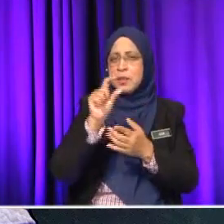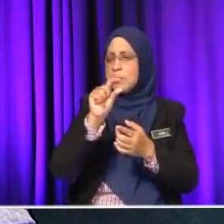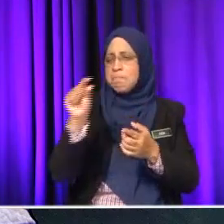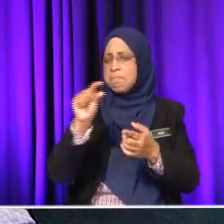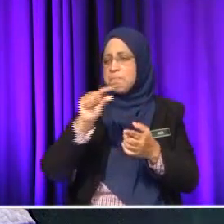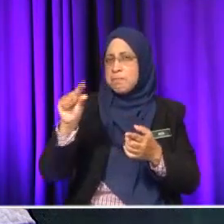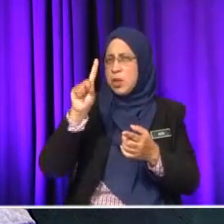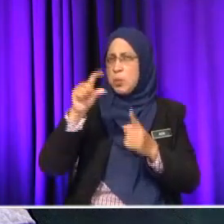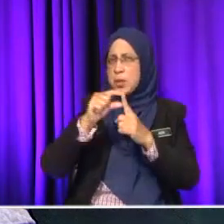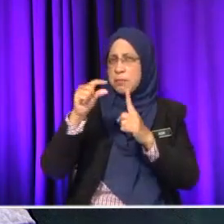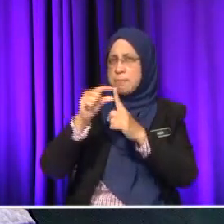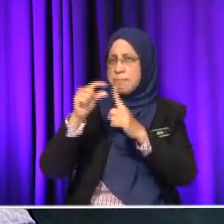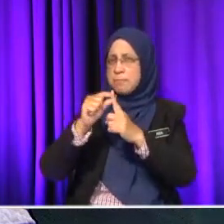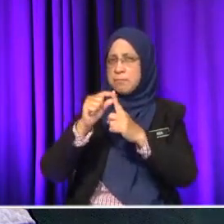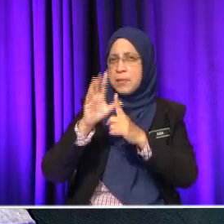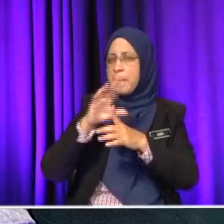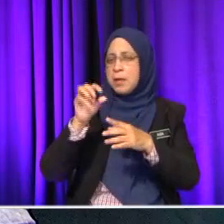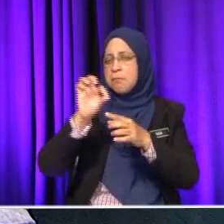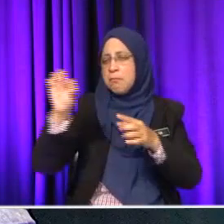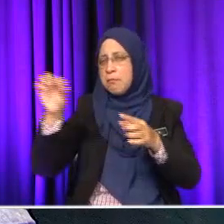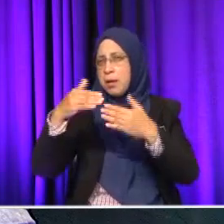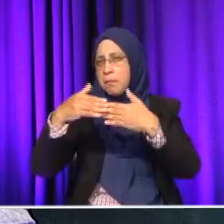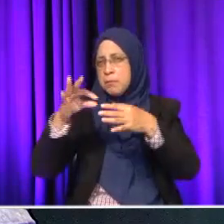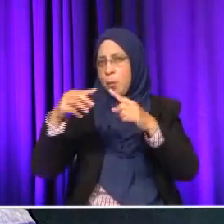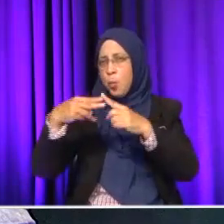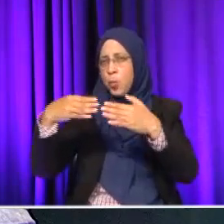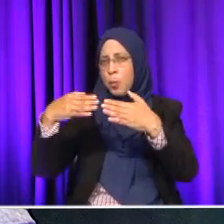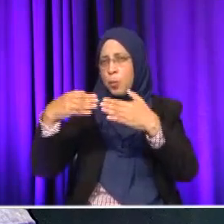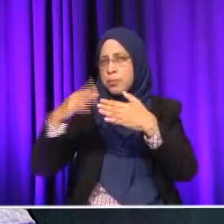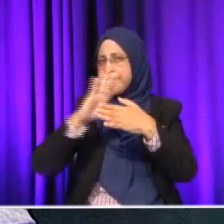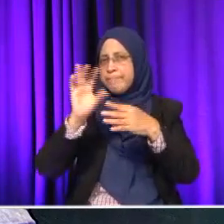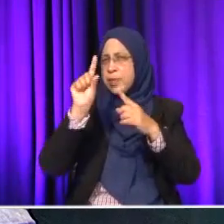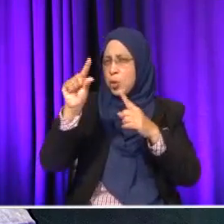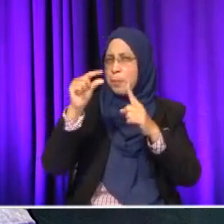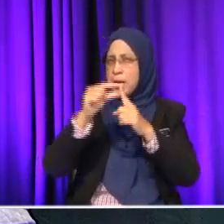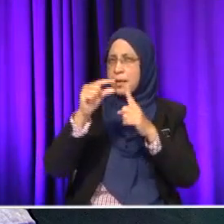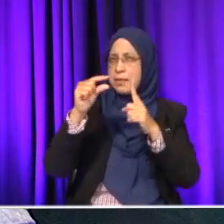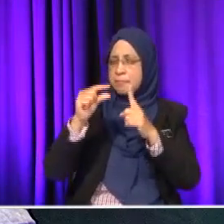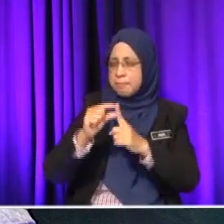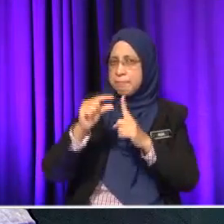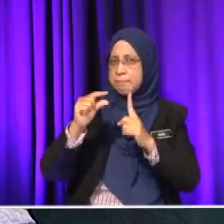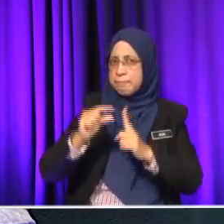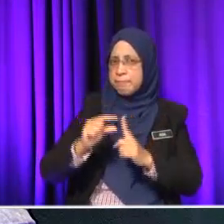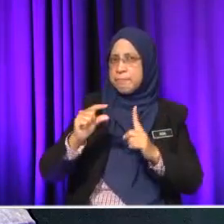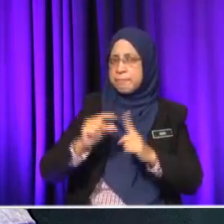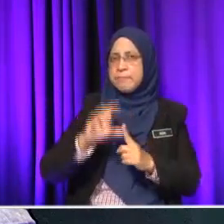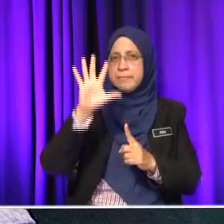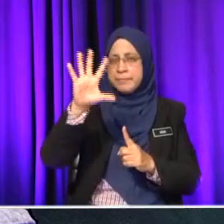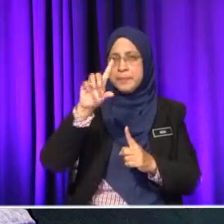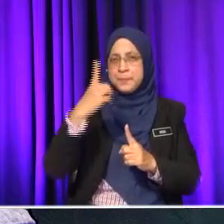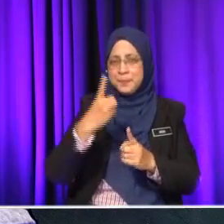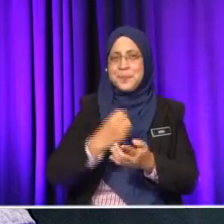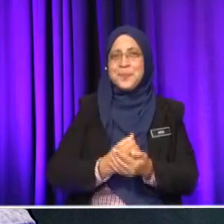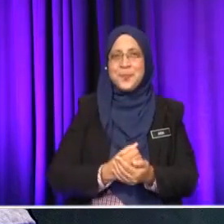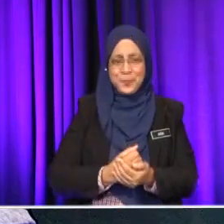sebagai memberi jawapan tanpa huraian. Okey. Satu poin, satu markah. Senang kan? Mudah-mudah dapat lima. SMT